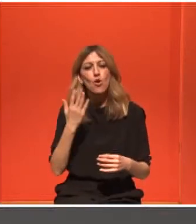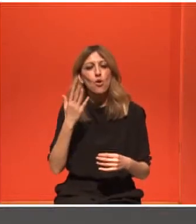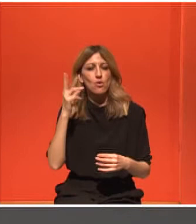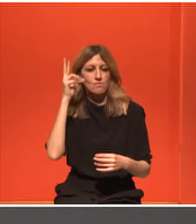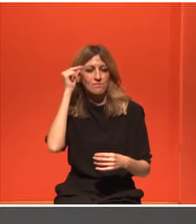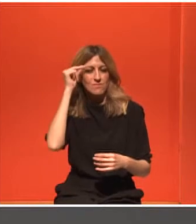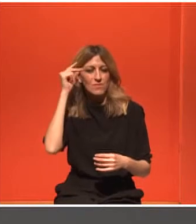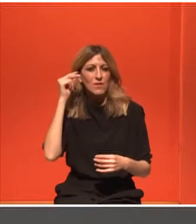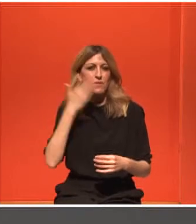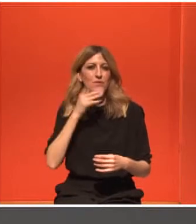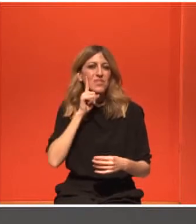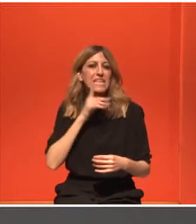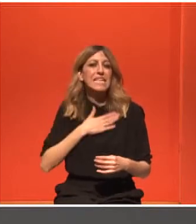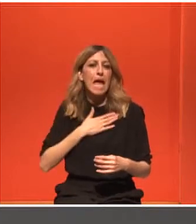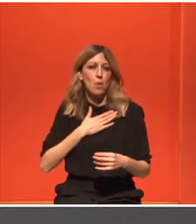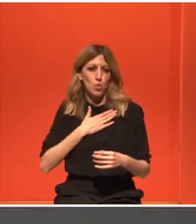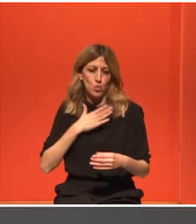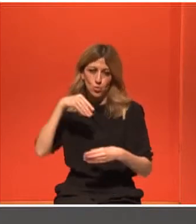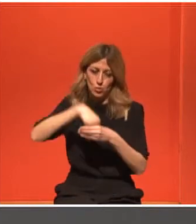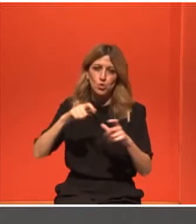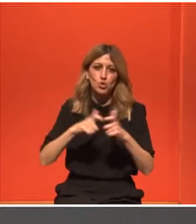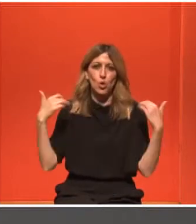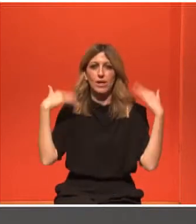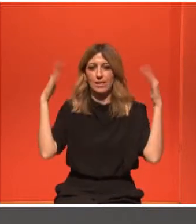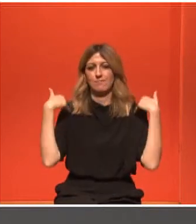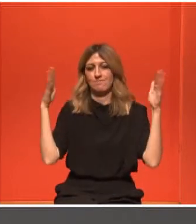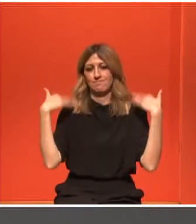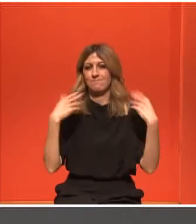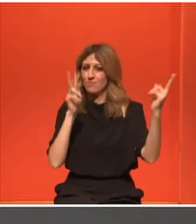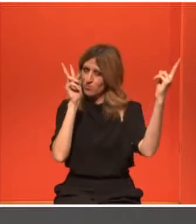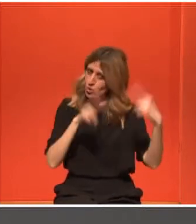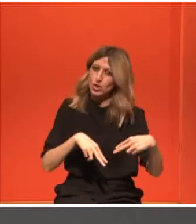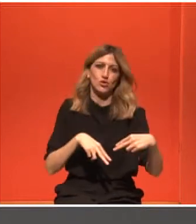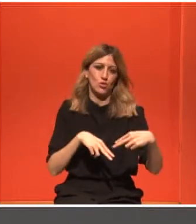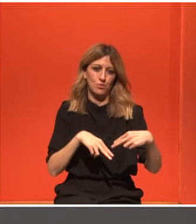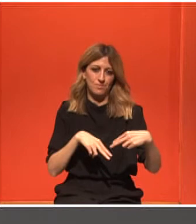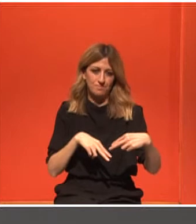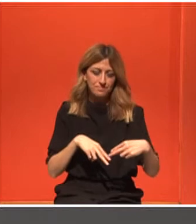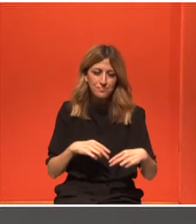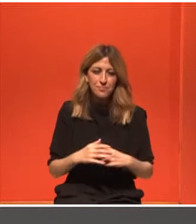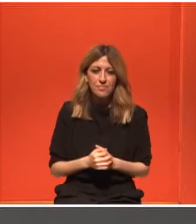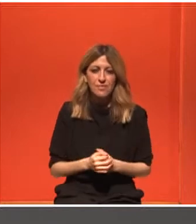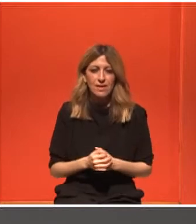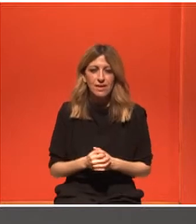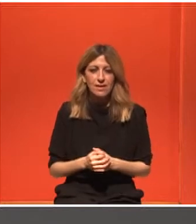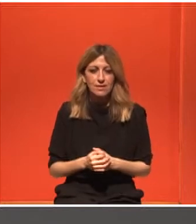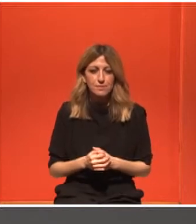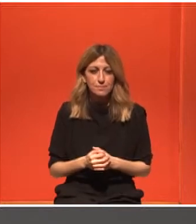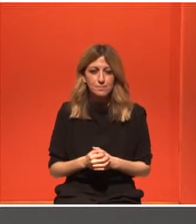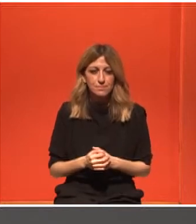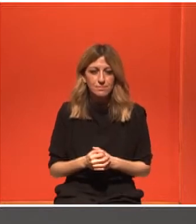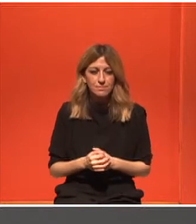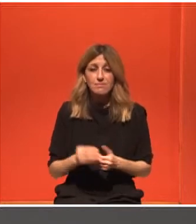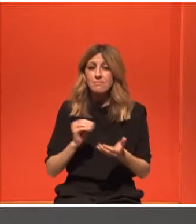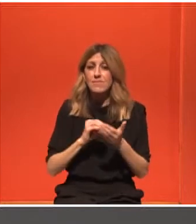λίγο περισσότερο την περίπτωση και αμέσως μετά, αρκετά χρόνια μετά πια, είναι και μια από τις